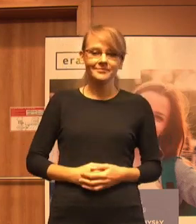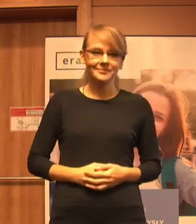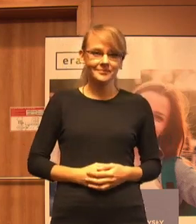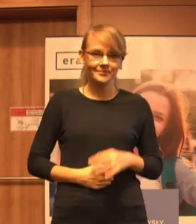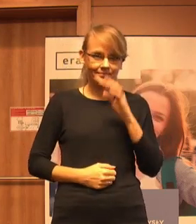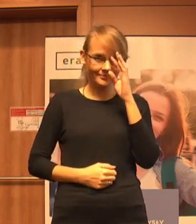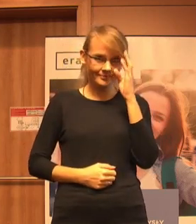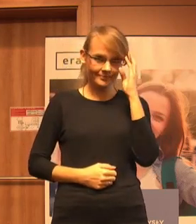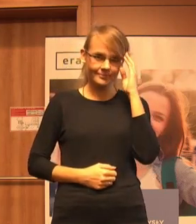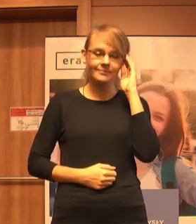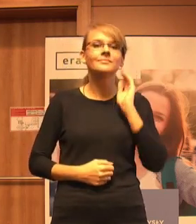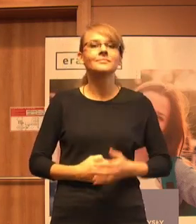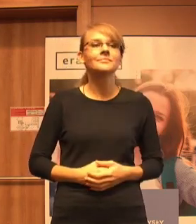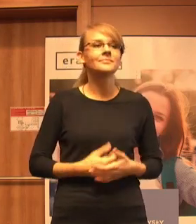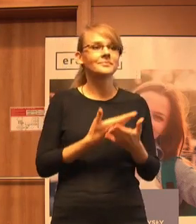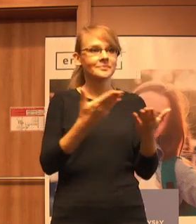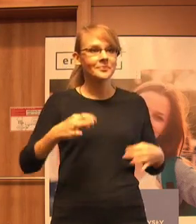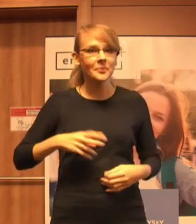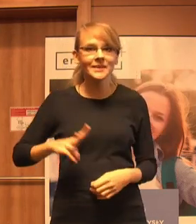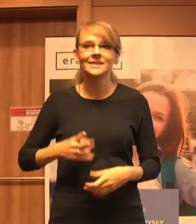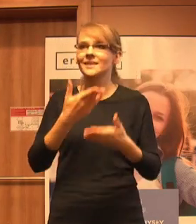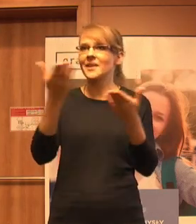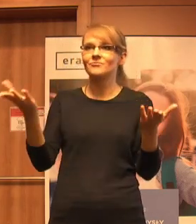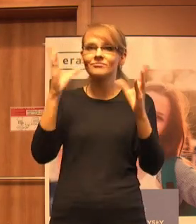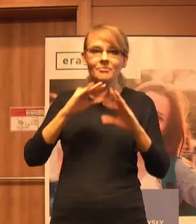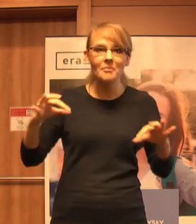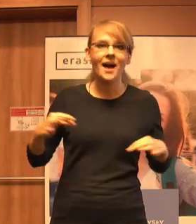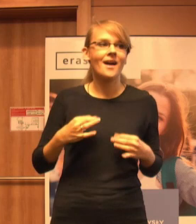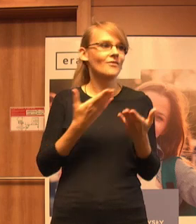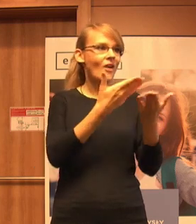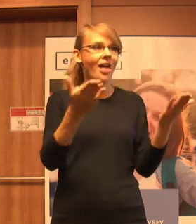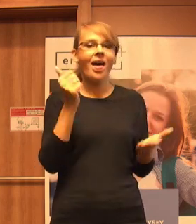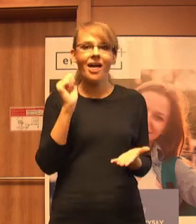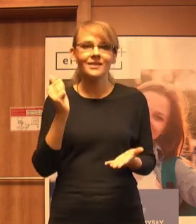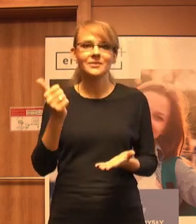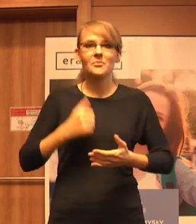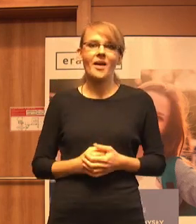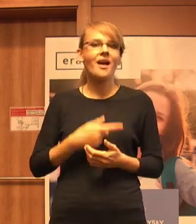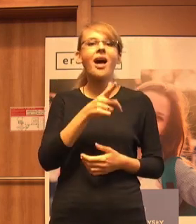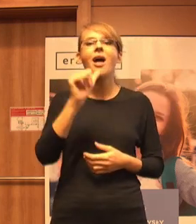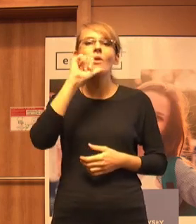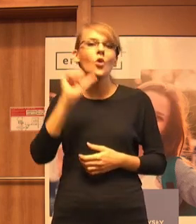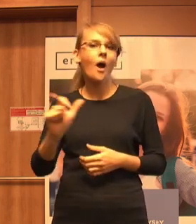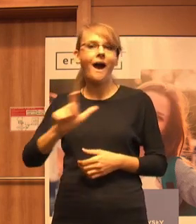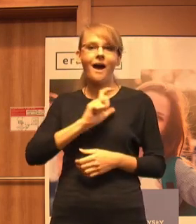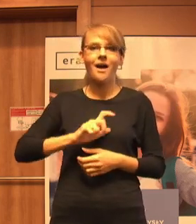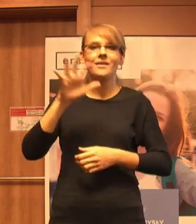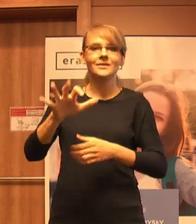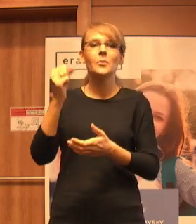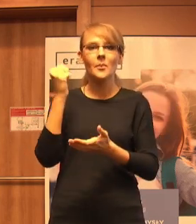Panie Minister, Szanowni Państwo, też nasi wspaniali eksperci z Europejskiej Agencji do spraw